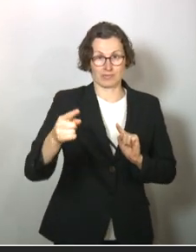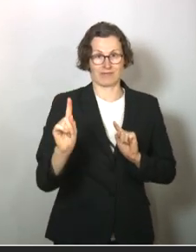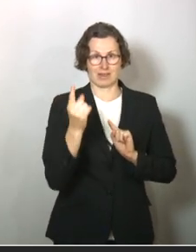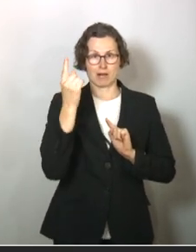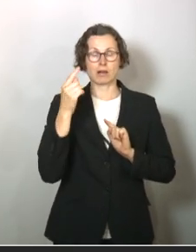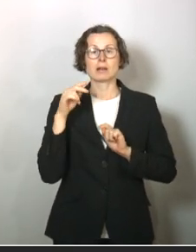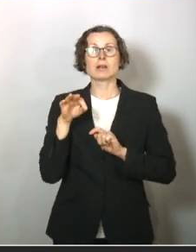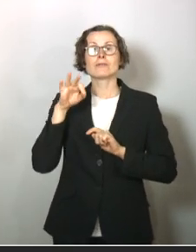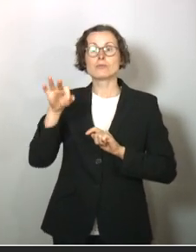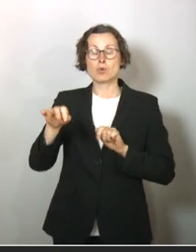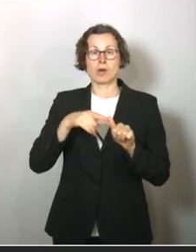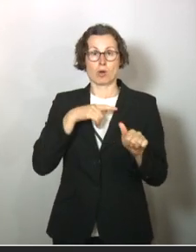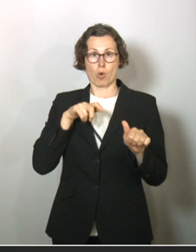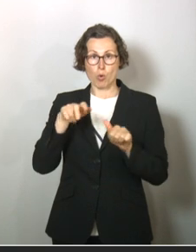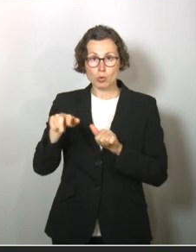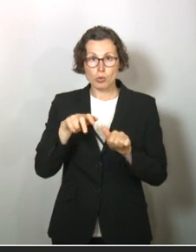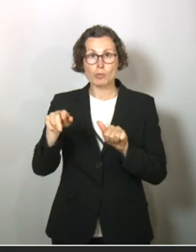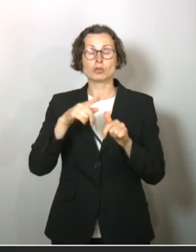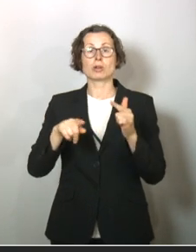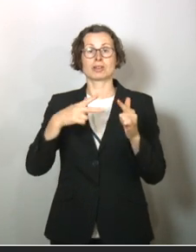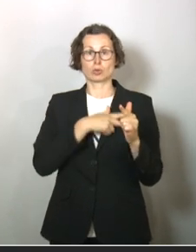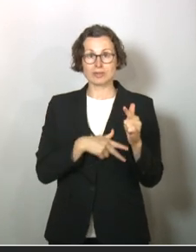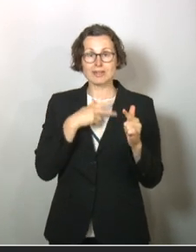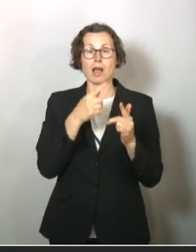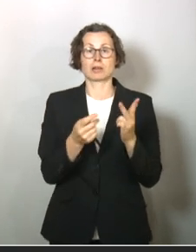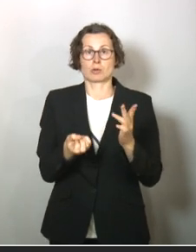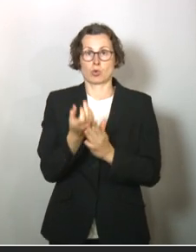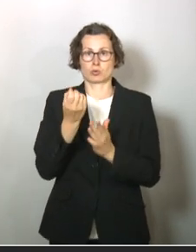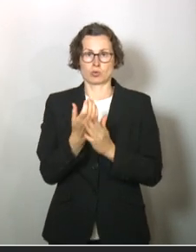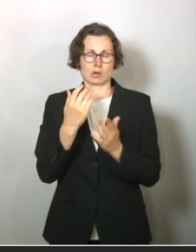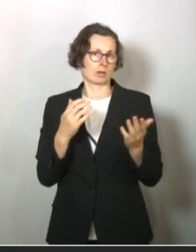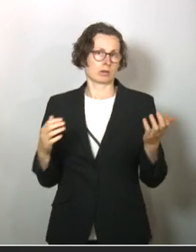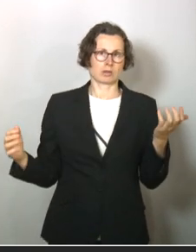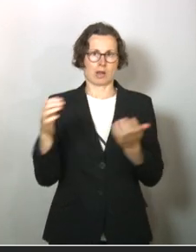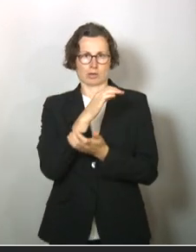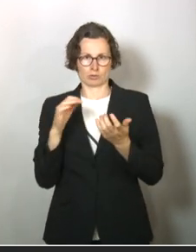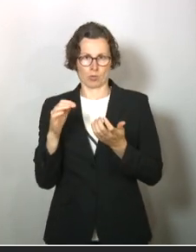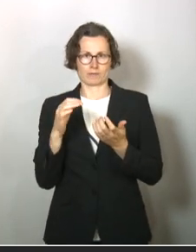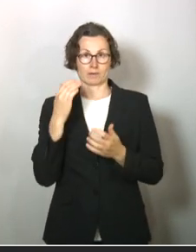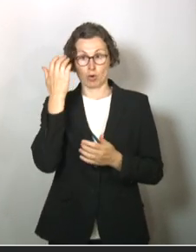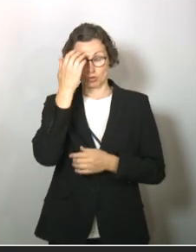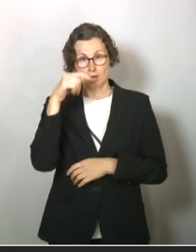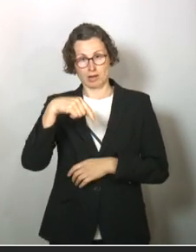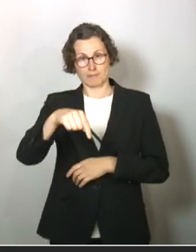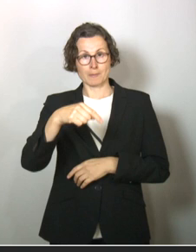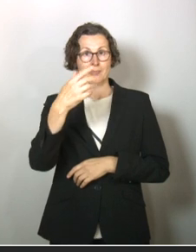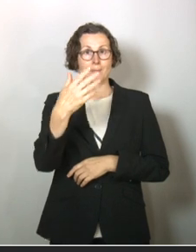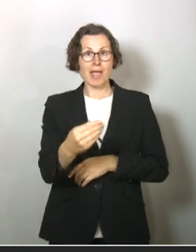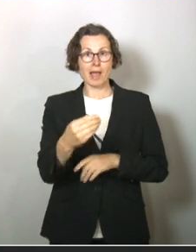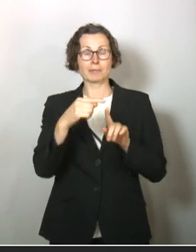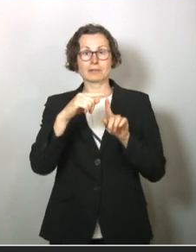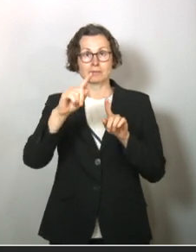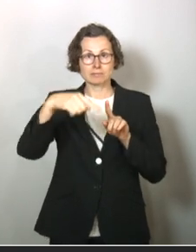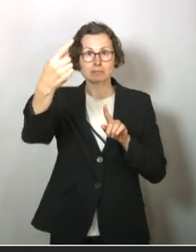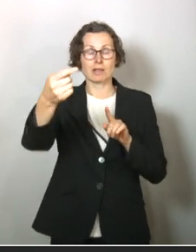ökonomische, soziale und kulturelle Katastrophe garantiert. Wenn wir das im Herbst machen, 20, im Frühjahr